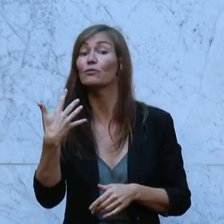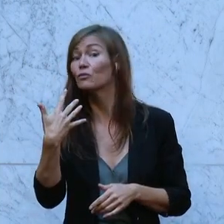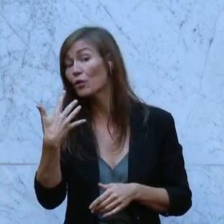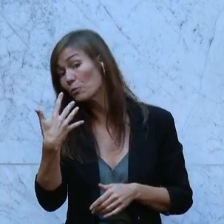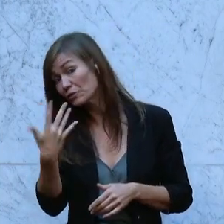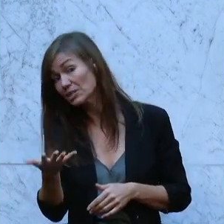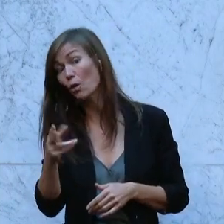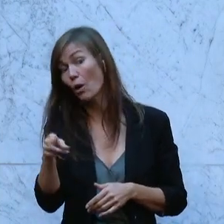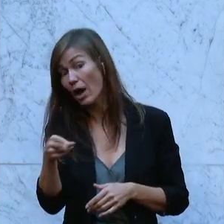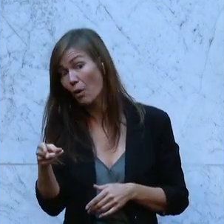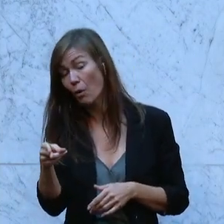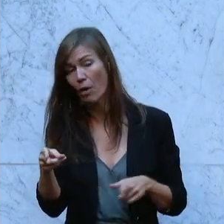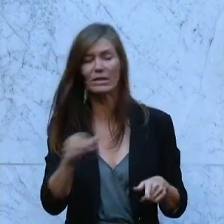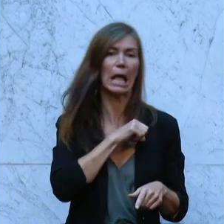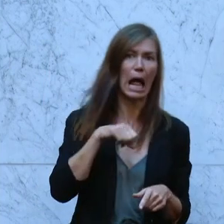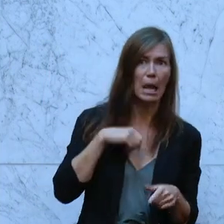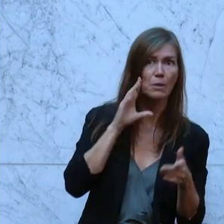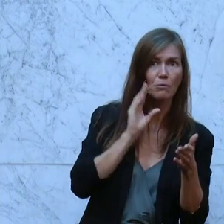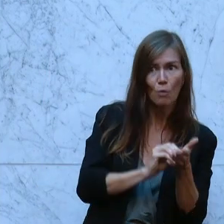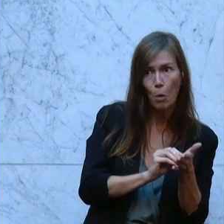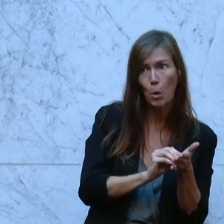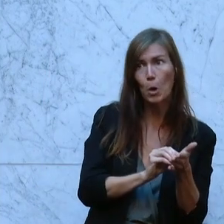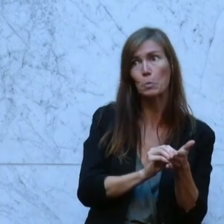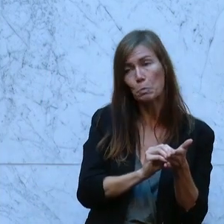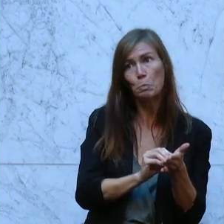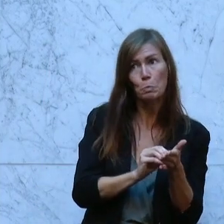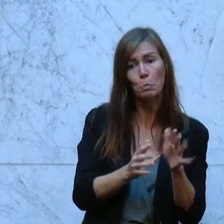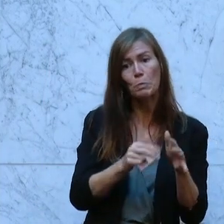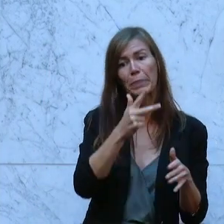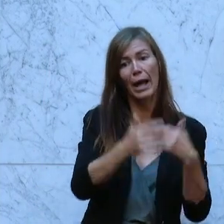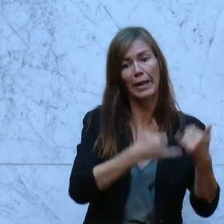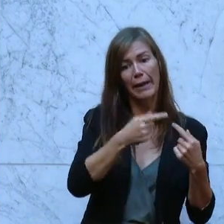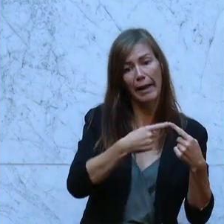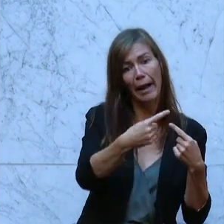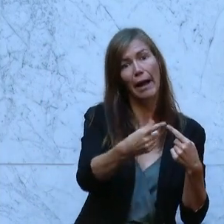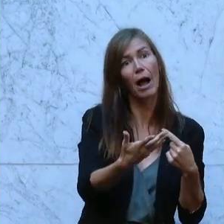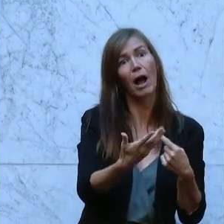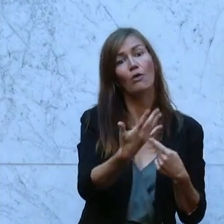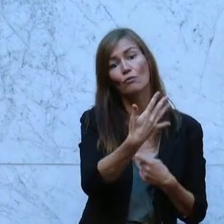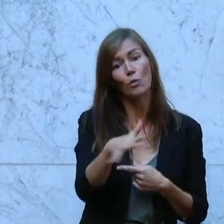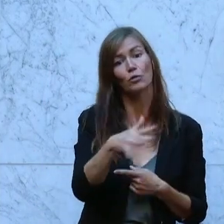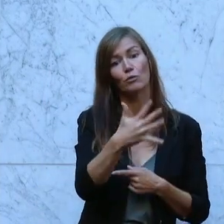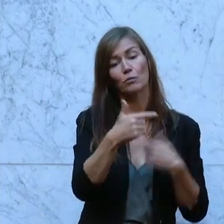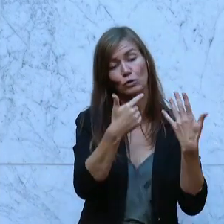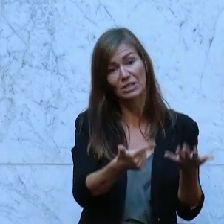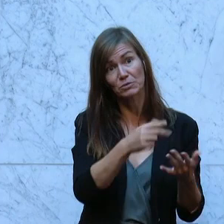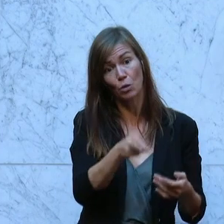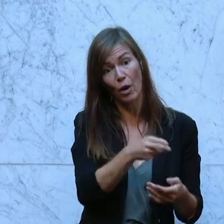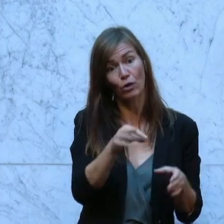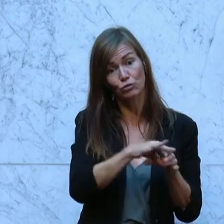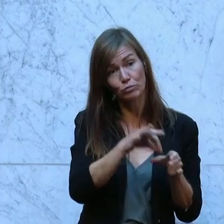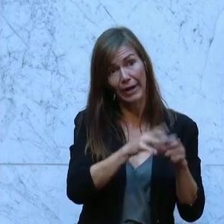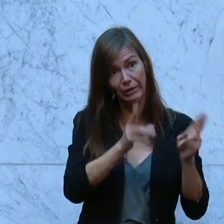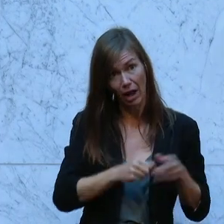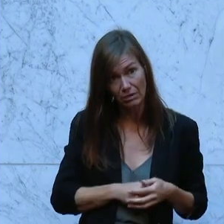Mann in einer 50 Quadratmeter Richtwertwohnung in den kommenden drei Jahren 575 Euro. Und wenn Sie das als Schmähbremse und als